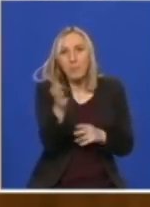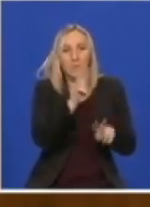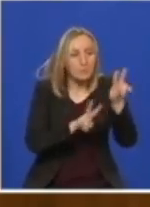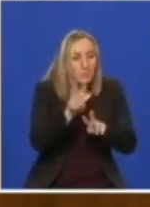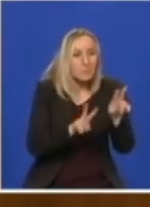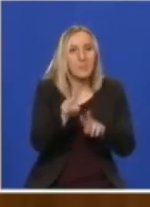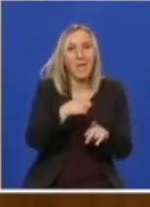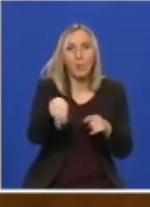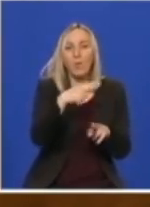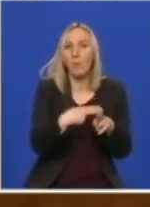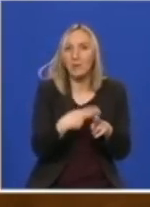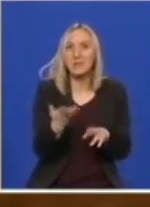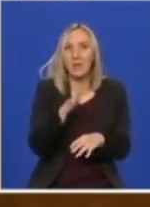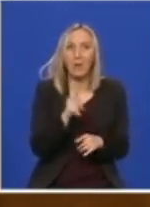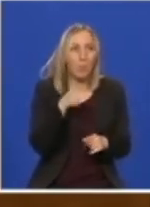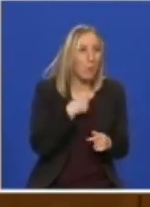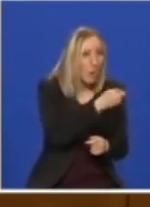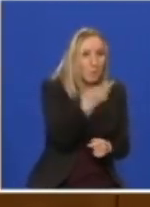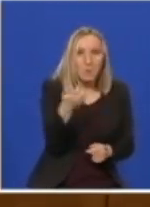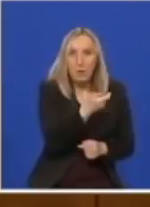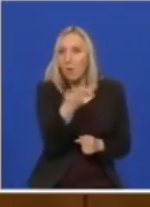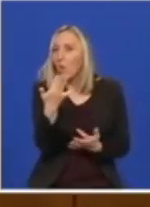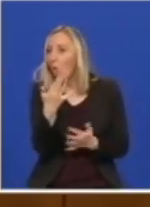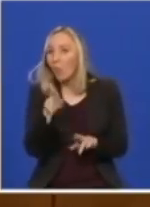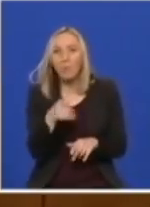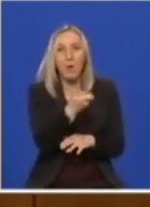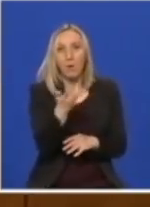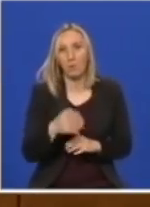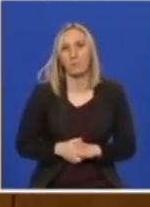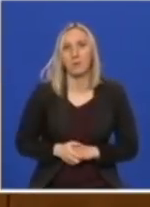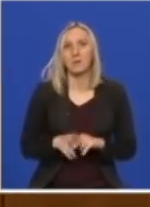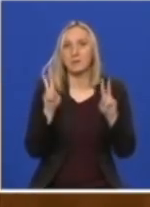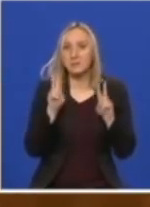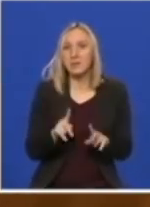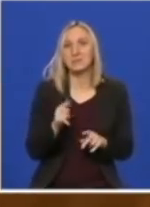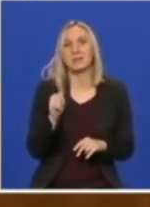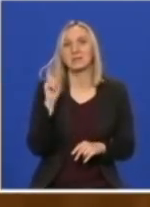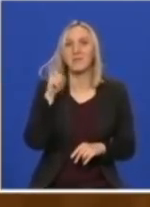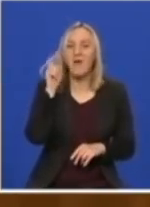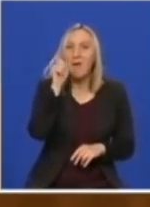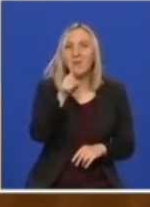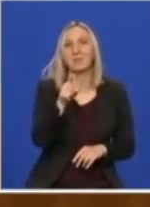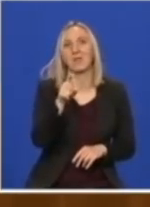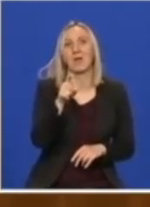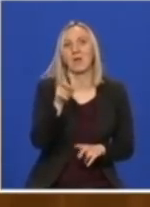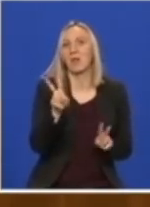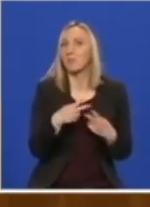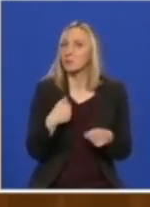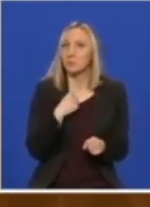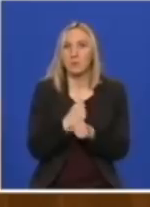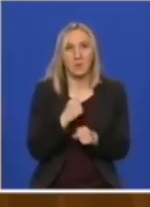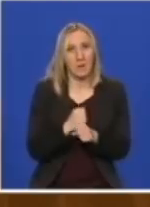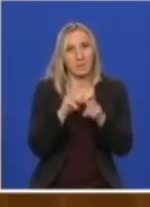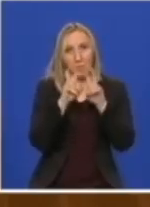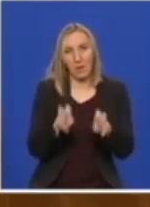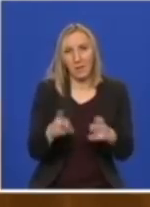Evo možda ja da dopunim sa informacijom da zaista ne možemo na dnevnom nivou da radimo takvu vrstu